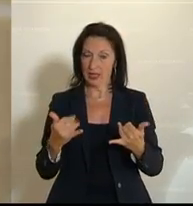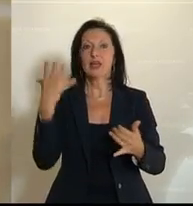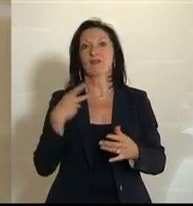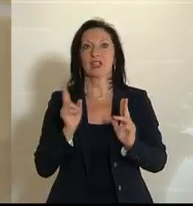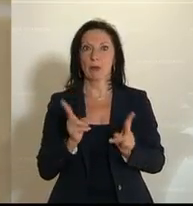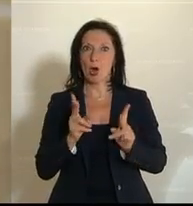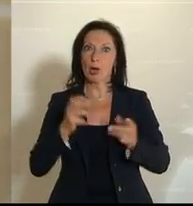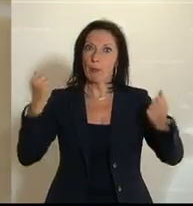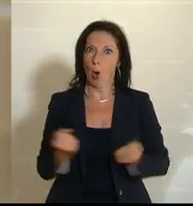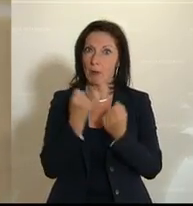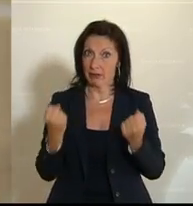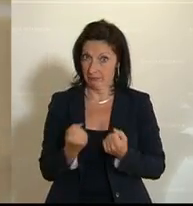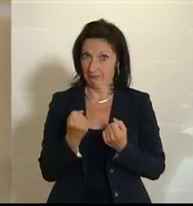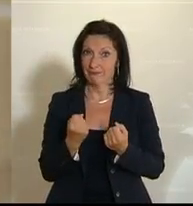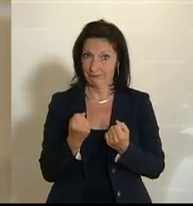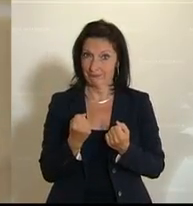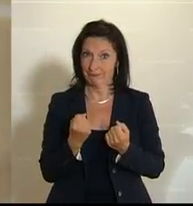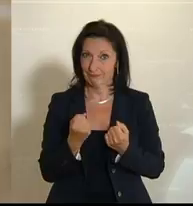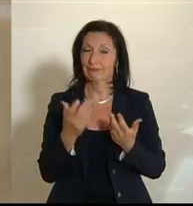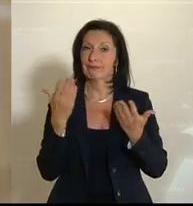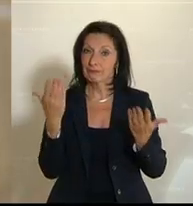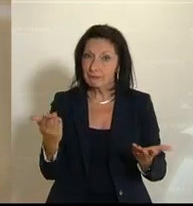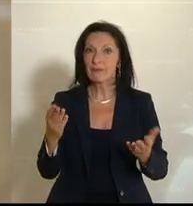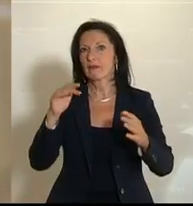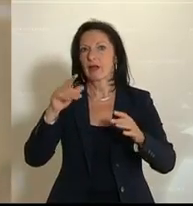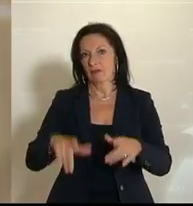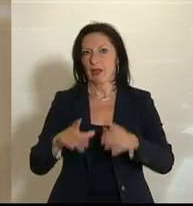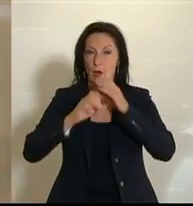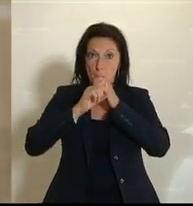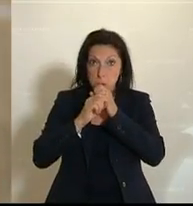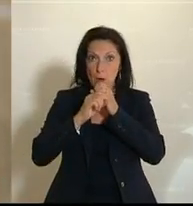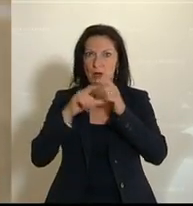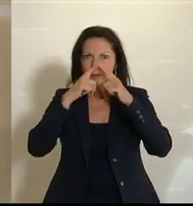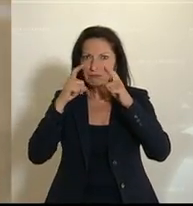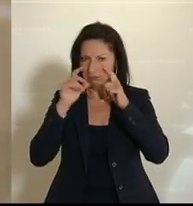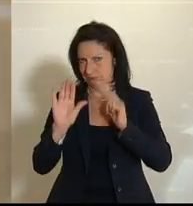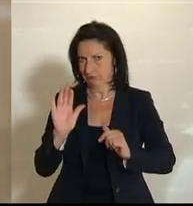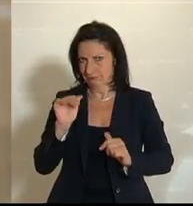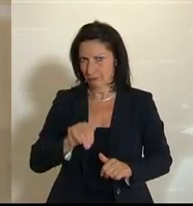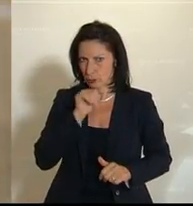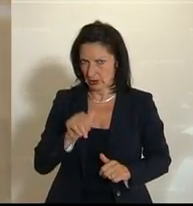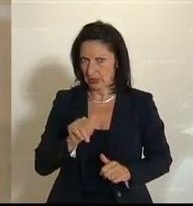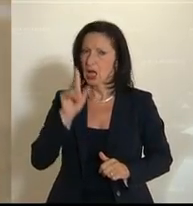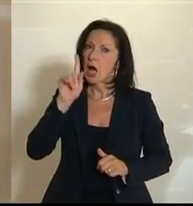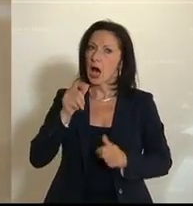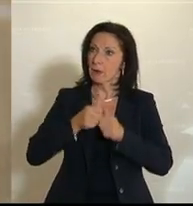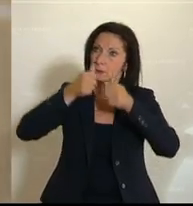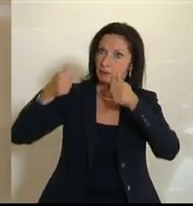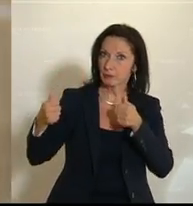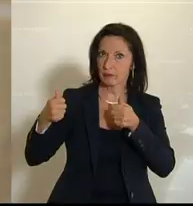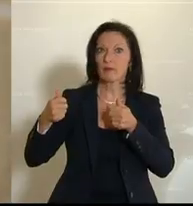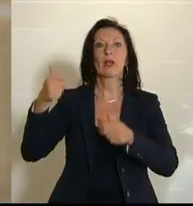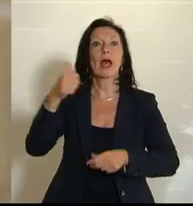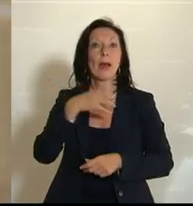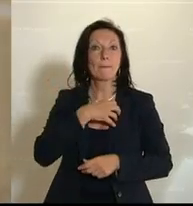möglich. Beim Ausüben der Tätigkeit muss man natürlich keinen Mund-Nasen-Schutz tragen, einen Meter Abstand oder andere Schutzmaßnahmen wie